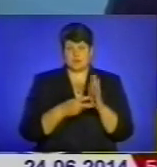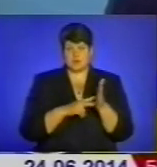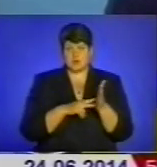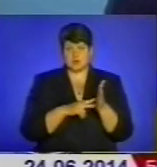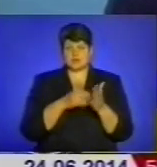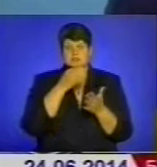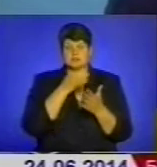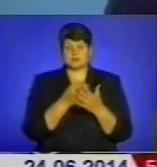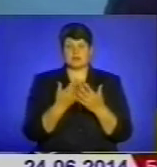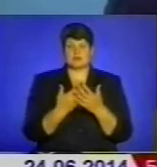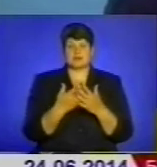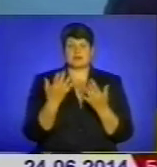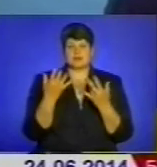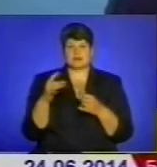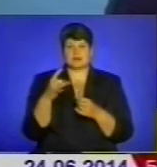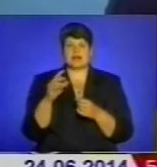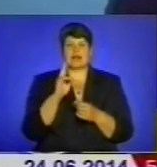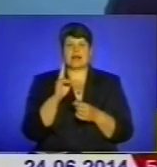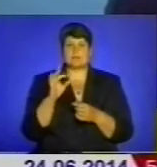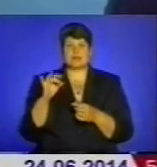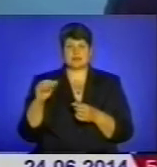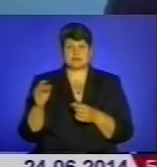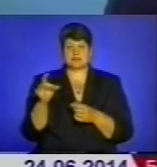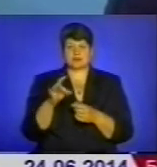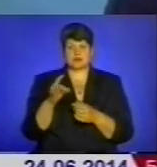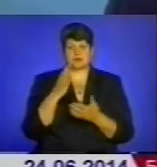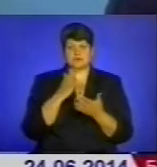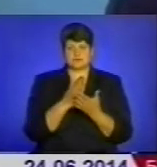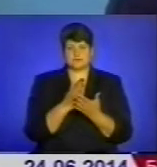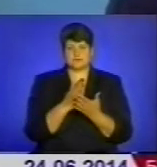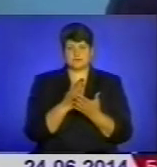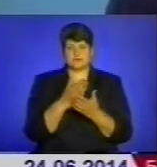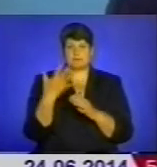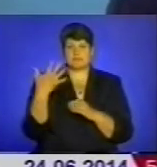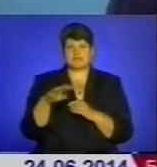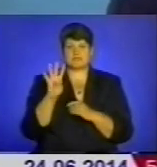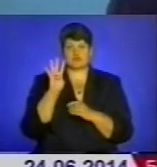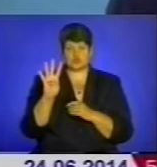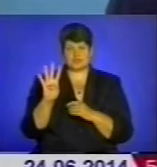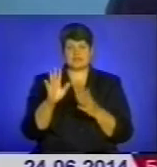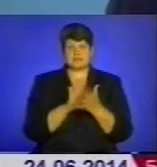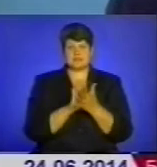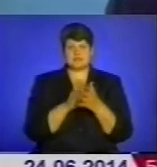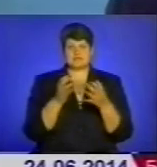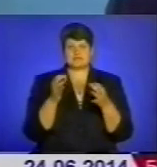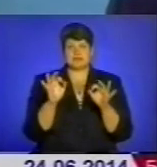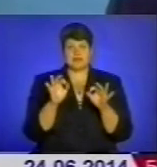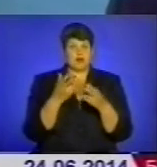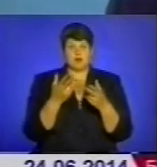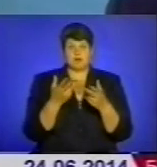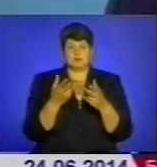вибірково кілька районів. Кременецький район, функціонує 54 сміттєзвалища, з яких жодне не